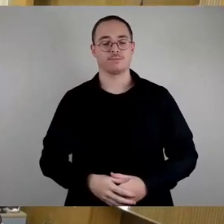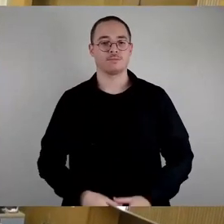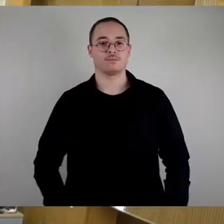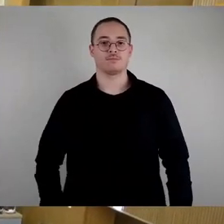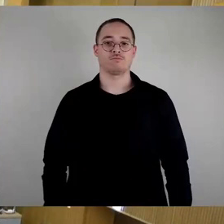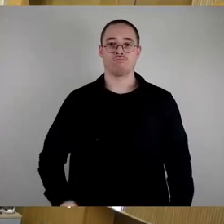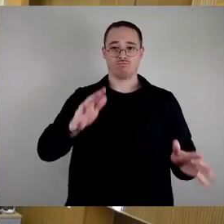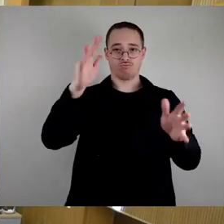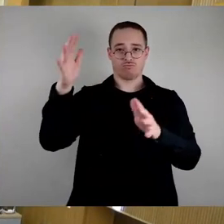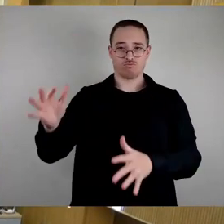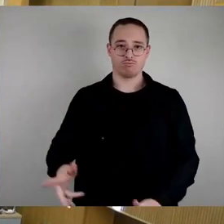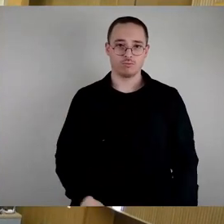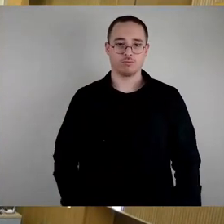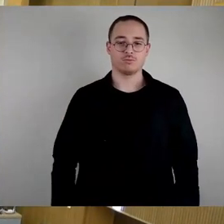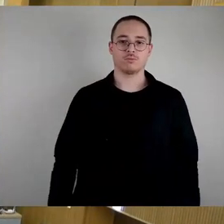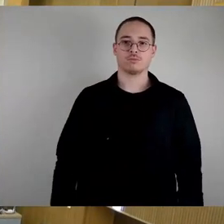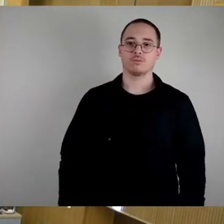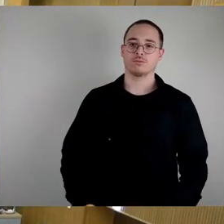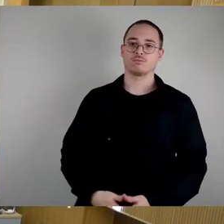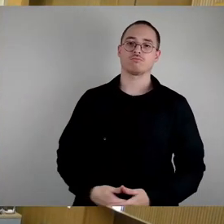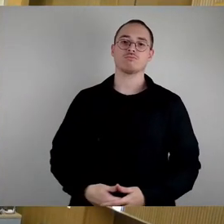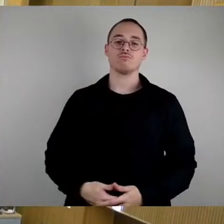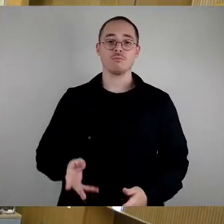So, weitere Wortmeldungen, Herr Lichty und dann Herr Enge.